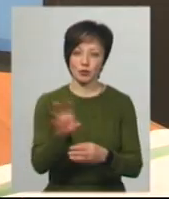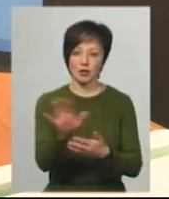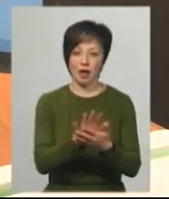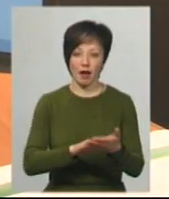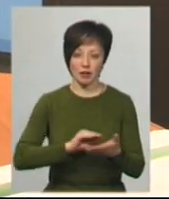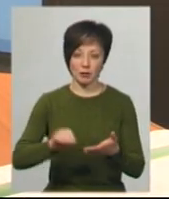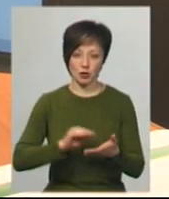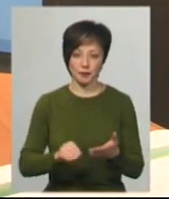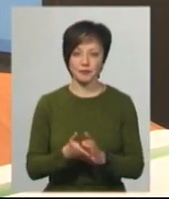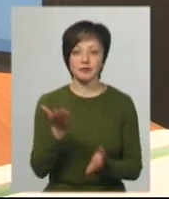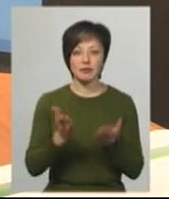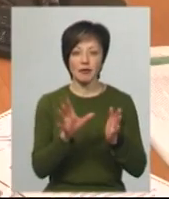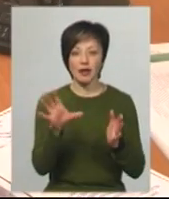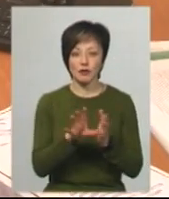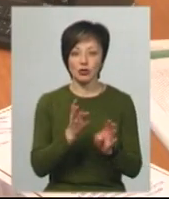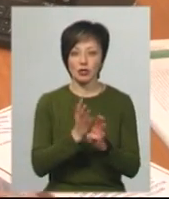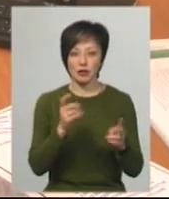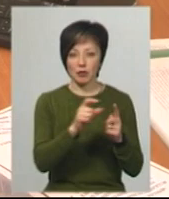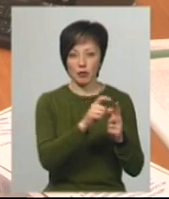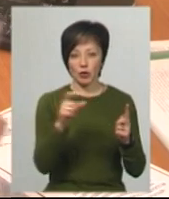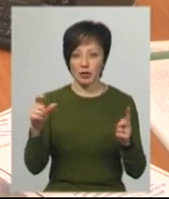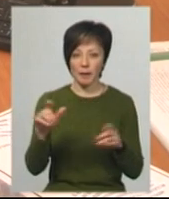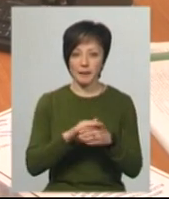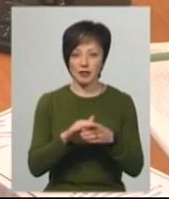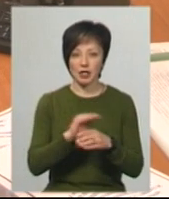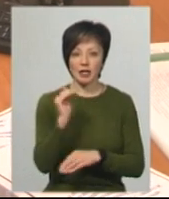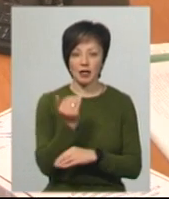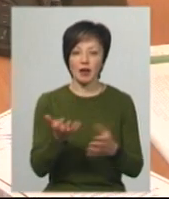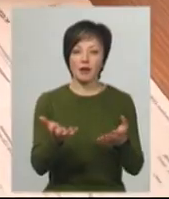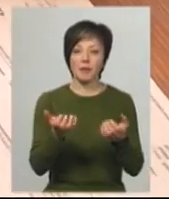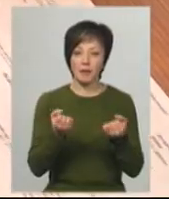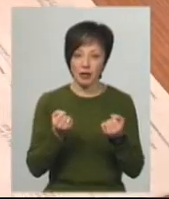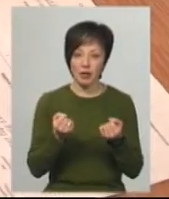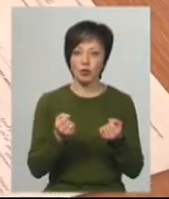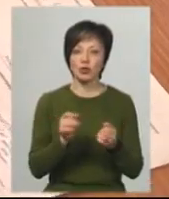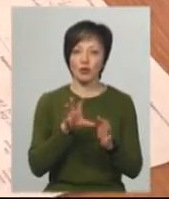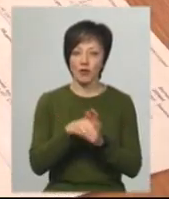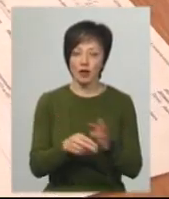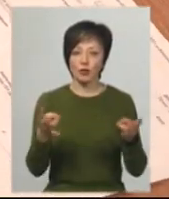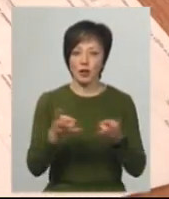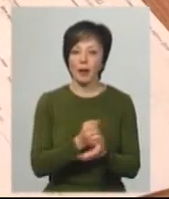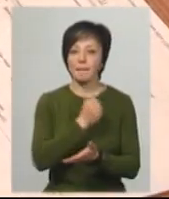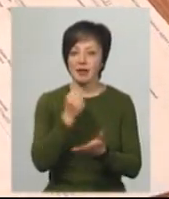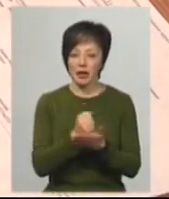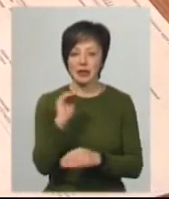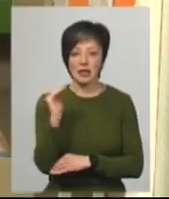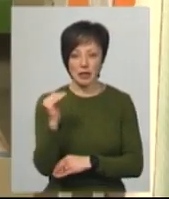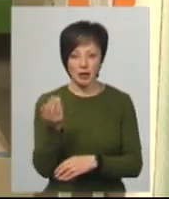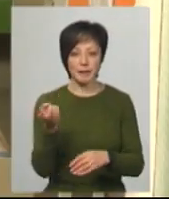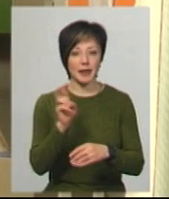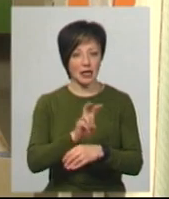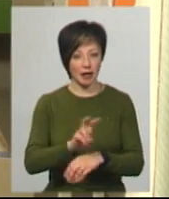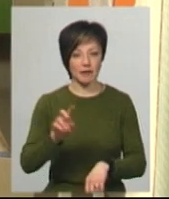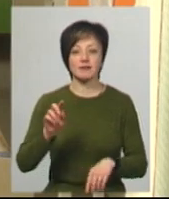заяву. Якщо в електронній черзі навпроти прізвища вашої дитини вказано прийнято до зарахування, необхідно підтвердити, що дитина восени прийде до